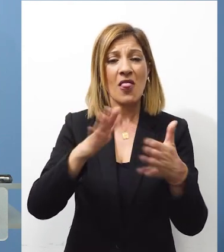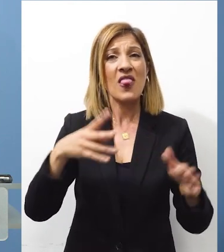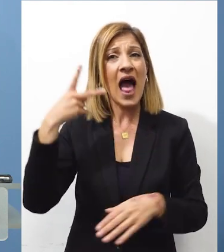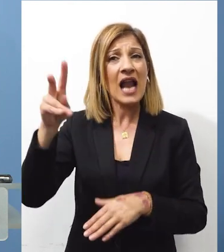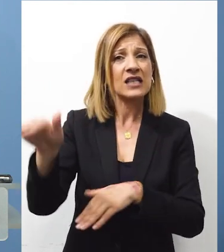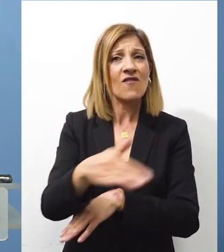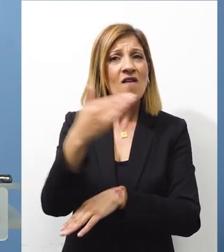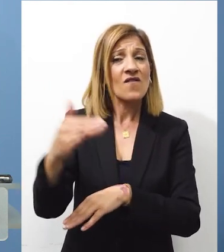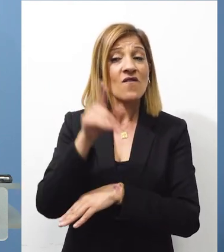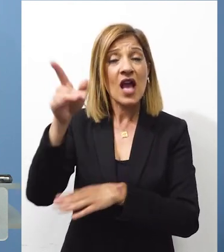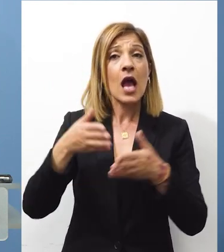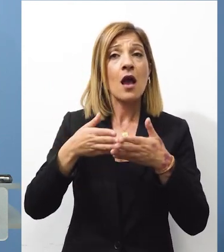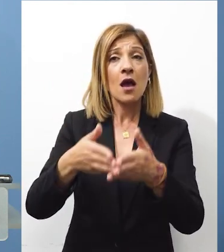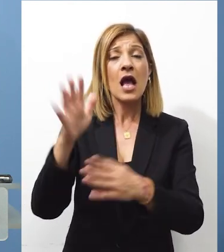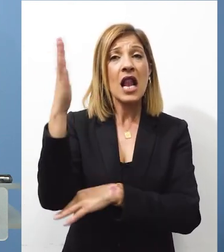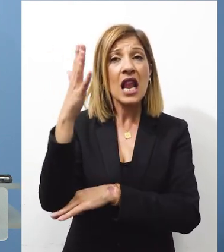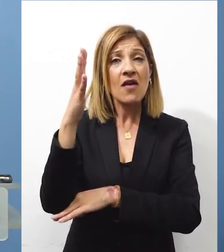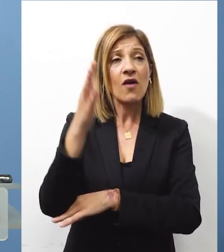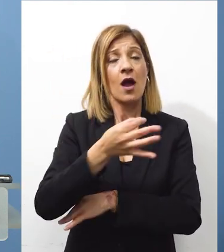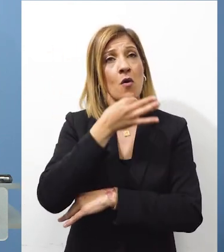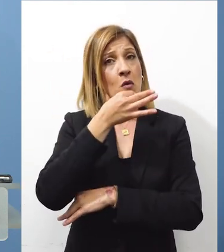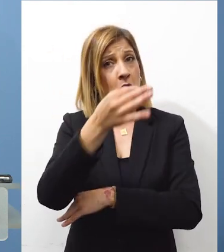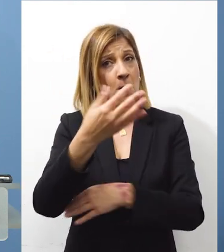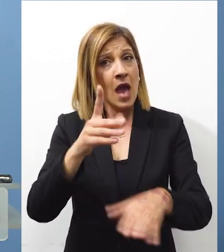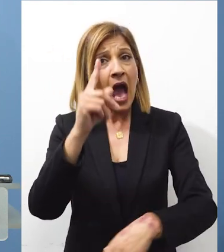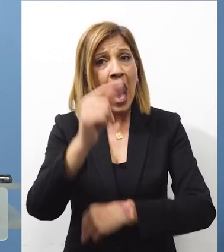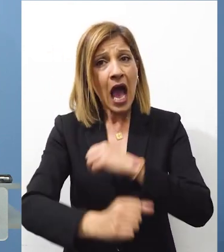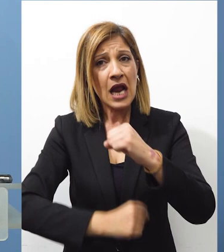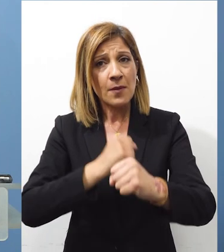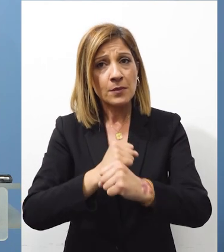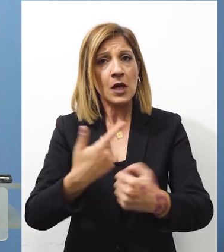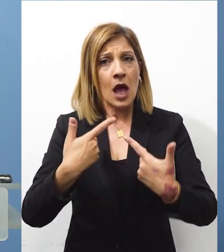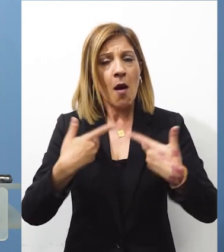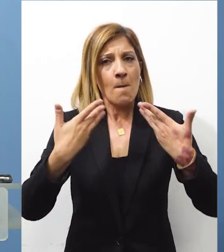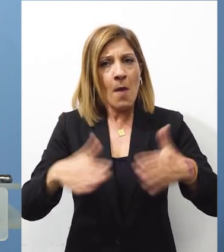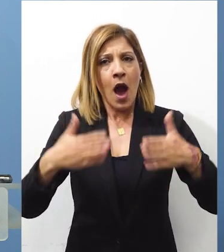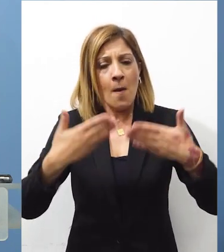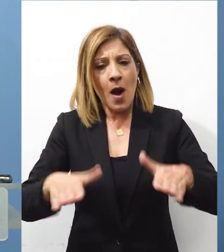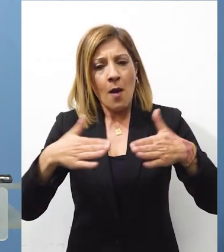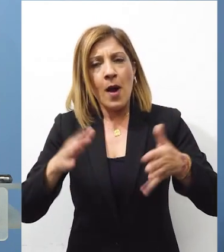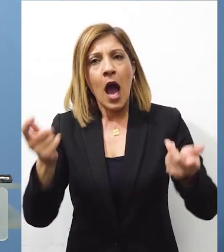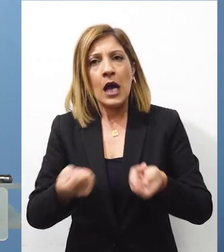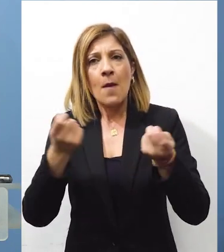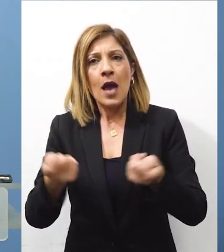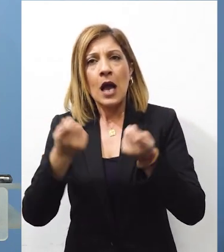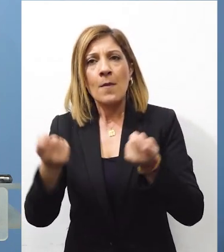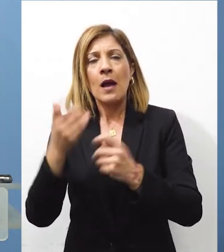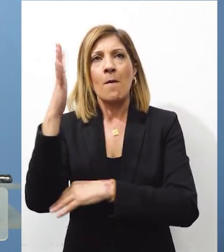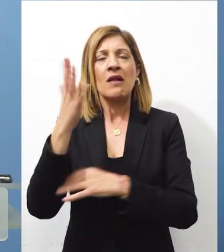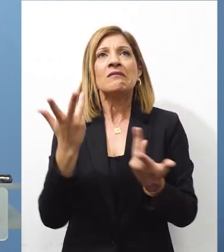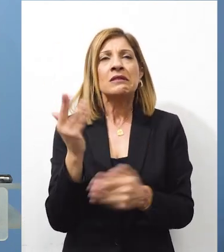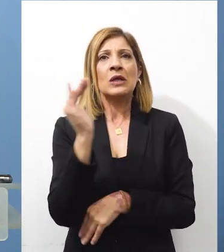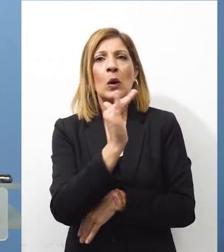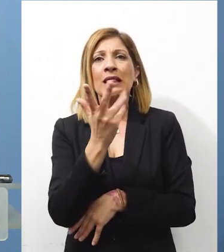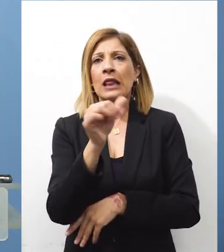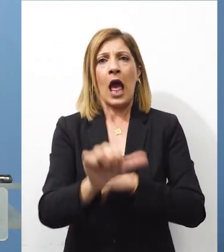Εδώ όμως και ένα-ενάμιση χρόνο ο Λίβανος ήδη λέει ότι αντιμετωπίζει την πλειοψηφία πόσον προσπάθουν να φύγουν. Άρα πώς αλλάζει η